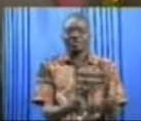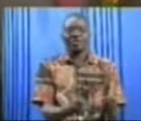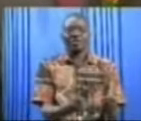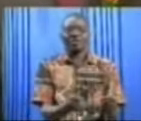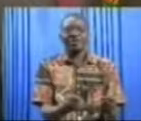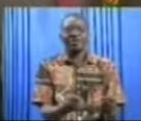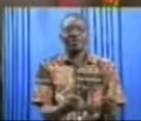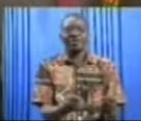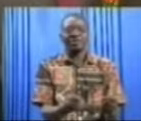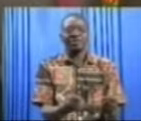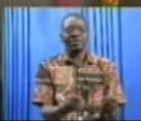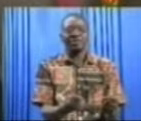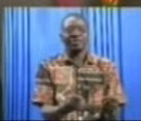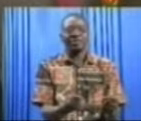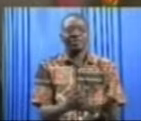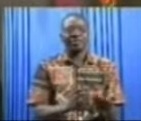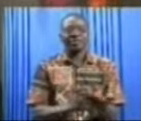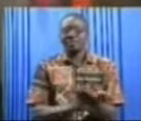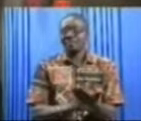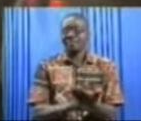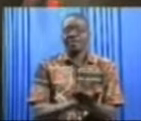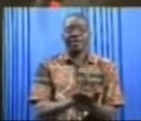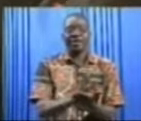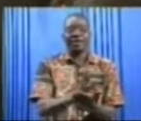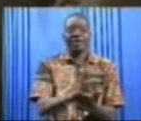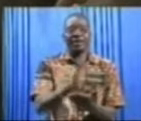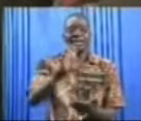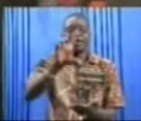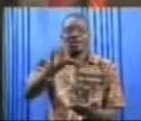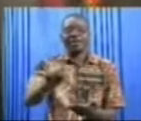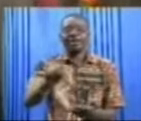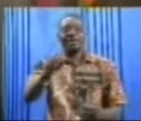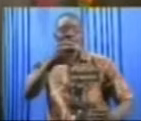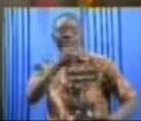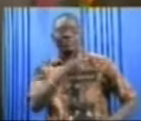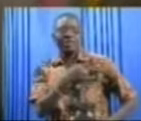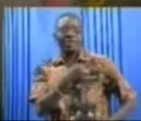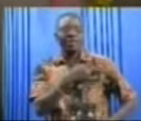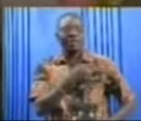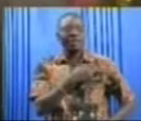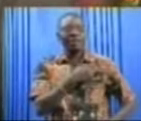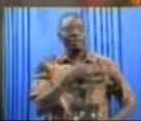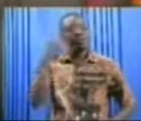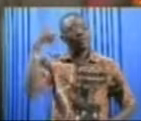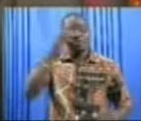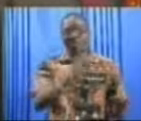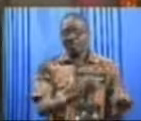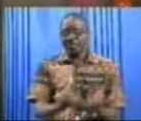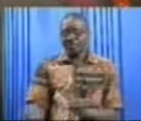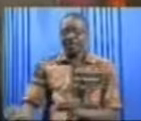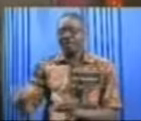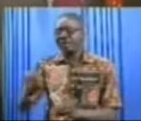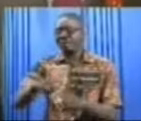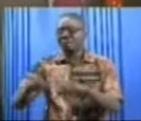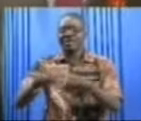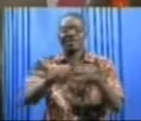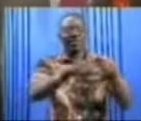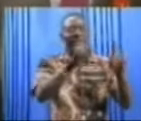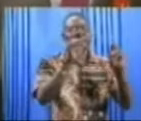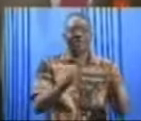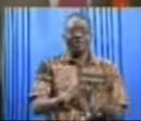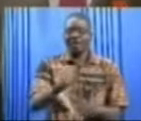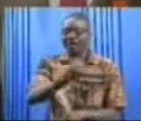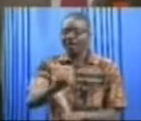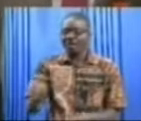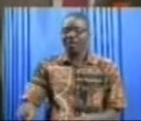par les militaires de l'opération Serval, les différents protagonistes à Ouaga et en s